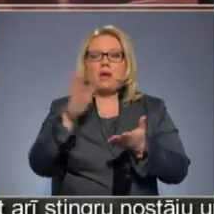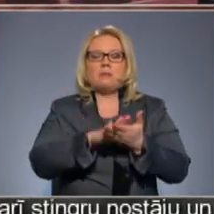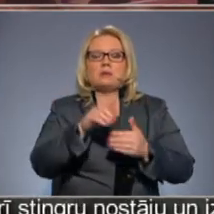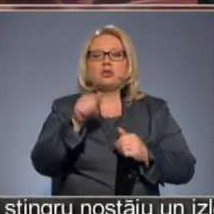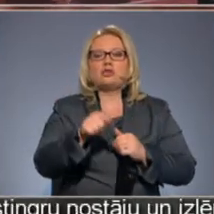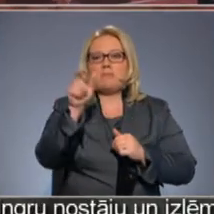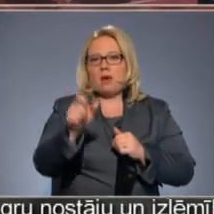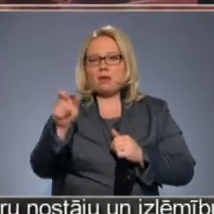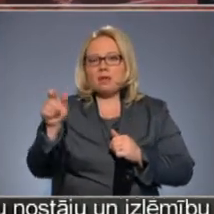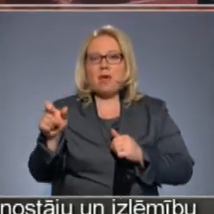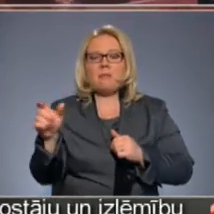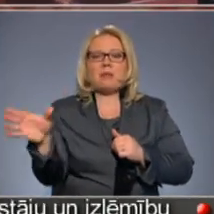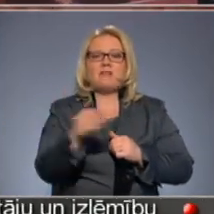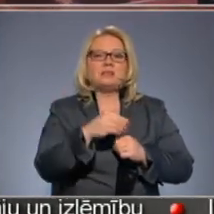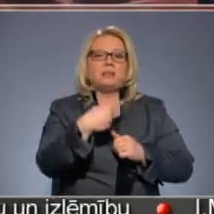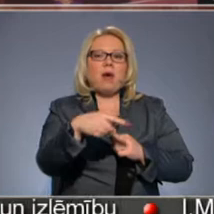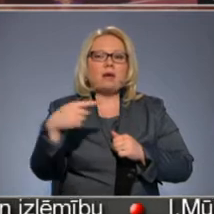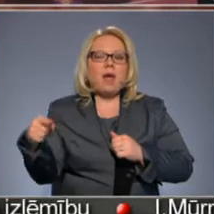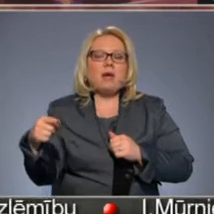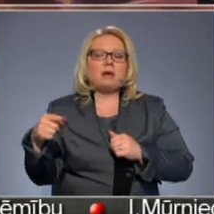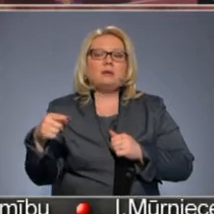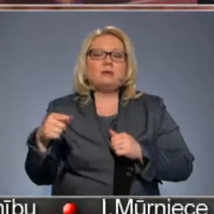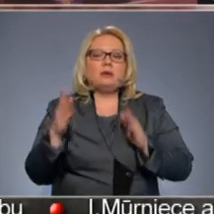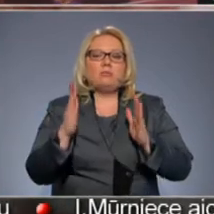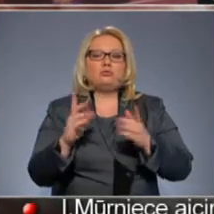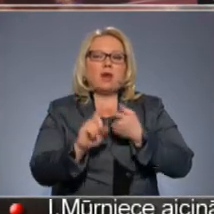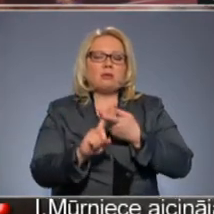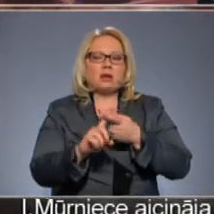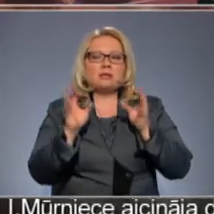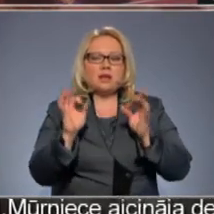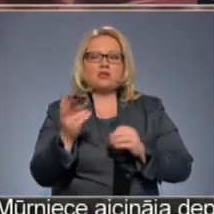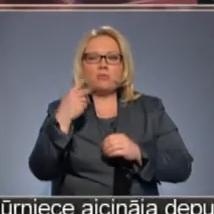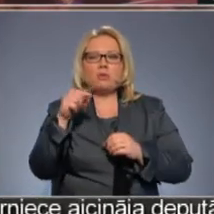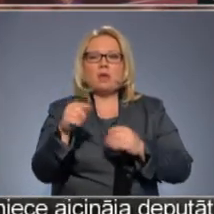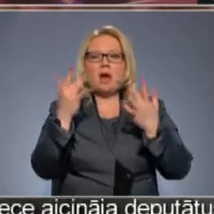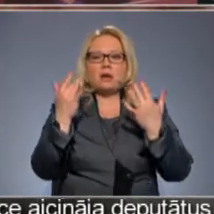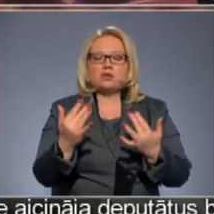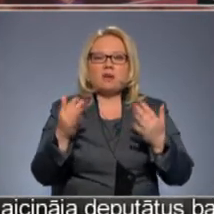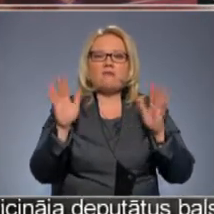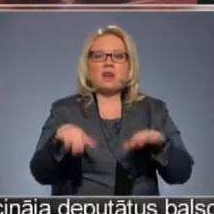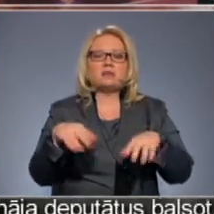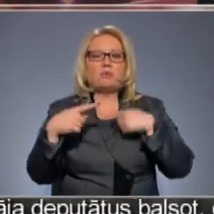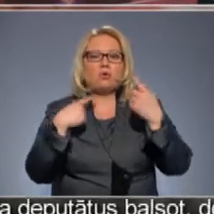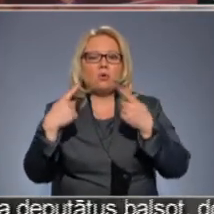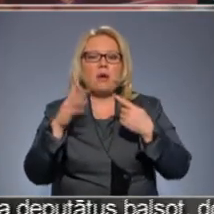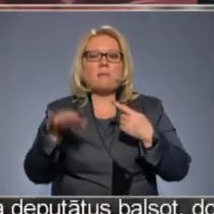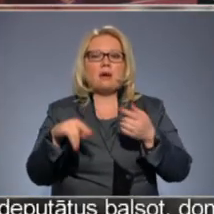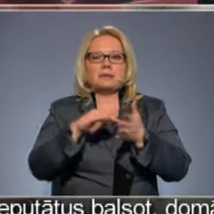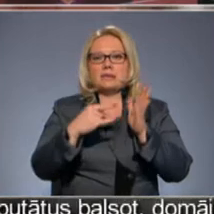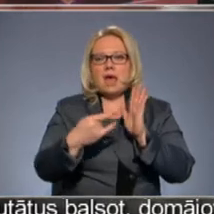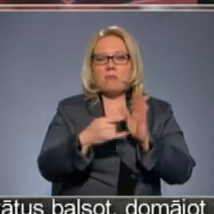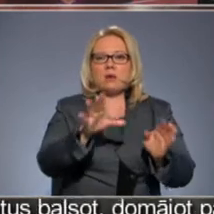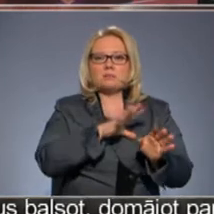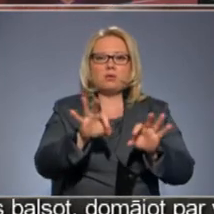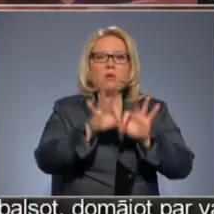kandidātiem. Nu, viss pārējais būs atkarīgs tiešām no tā rezultāta, vai mēs varēsim runāt par schēmu, kas ir